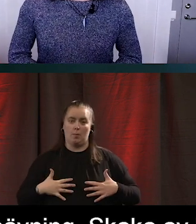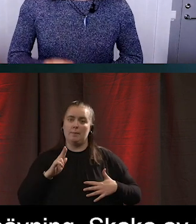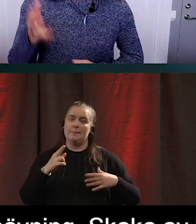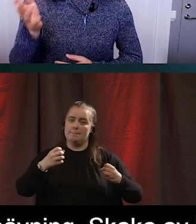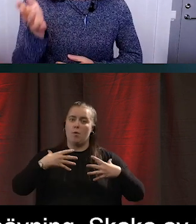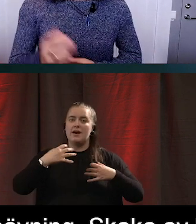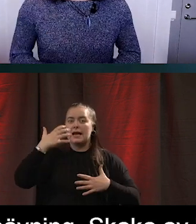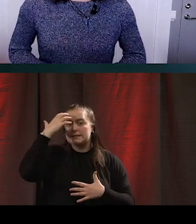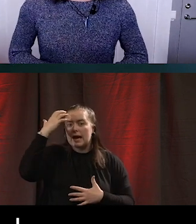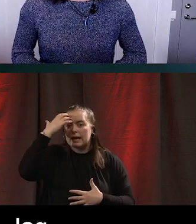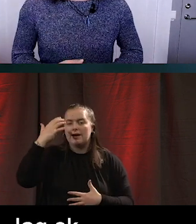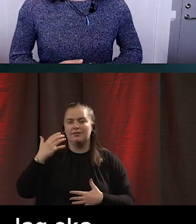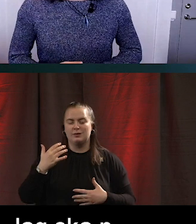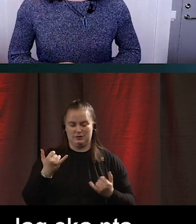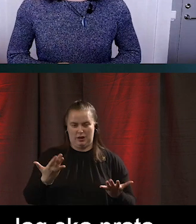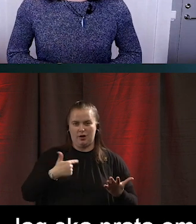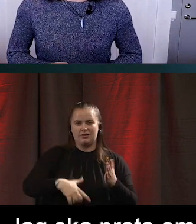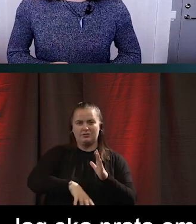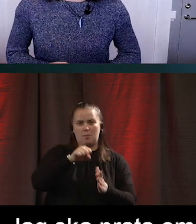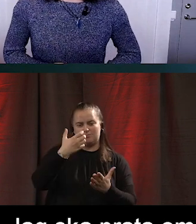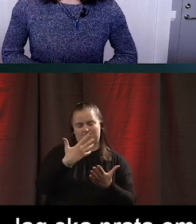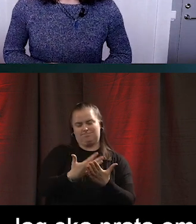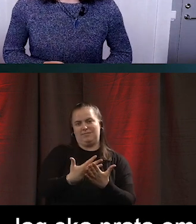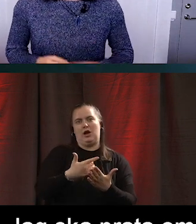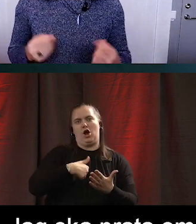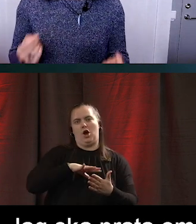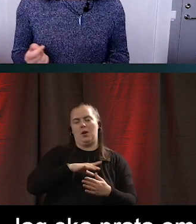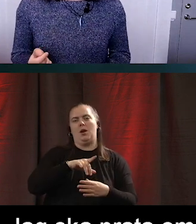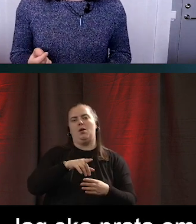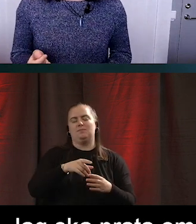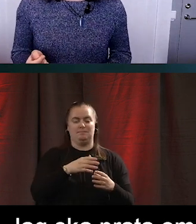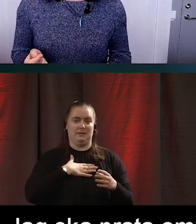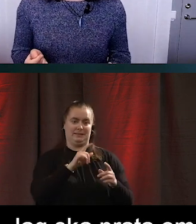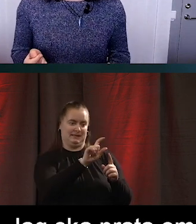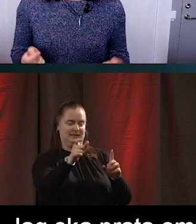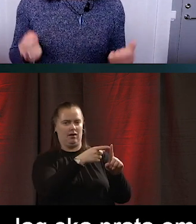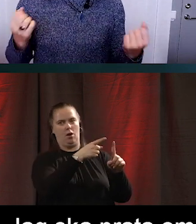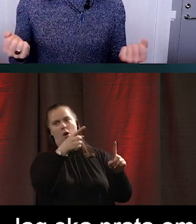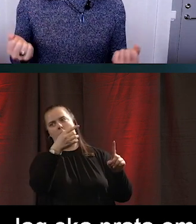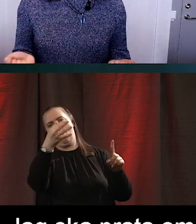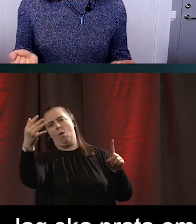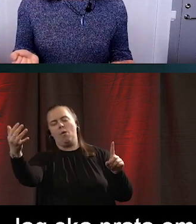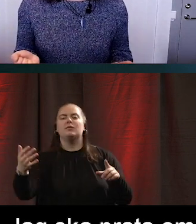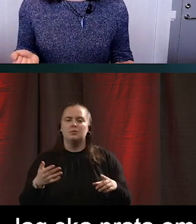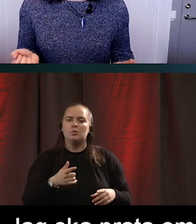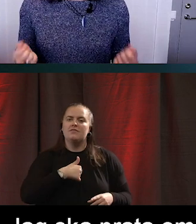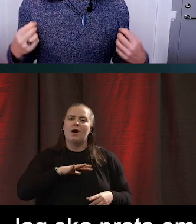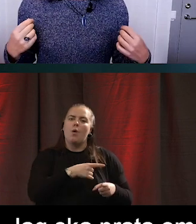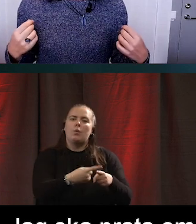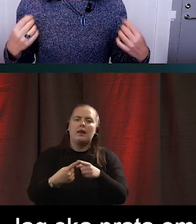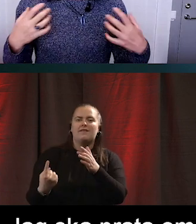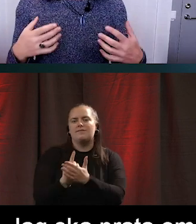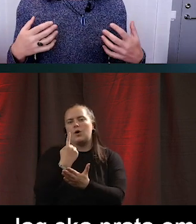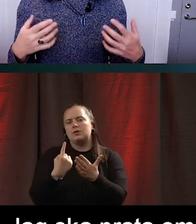hjärnan. Och det jag ska prata om med den här jättelånga presentationstiteln handlar om att vi har ju vissa förutsättningar